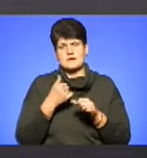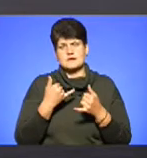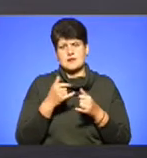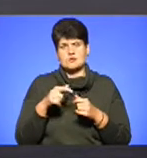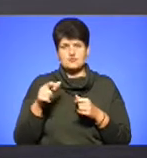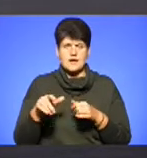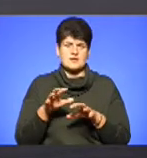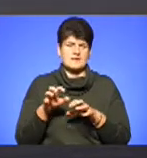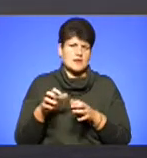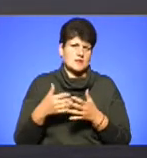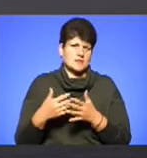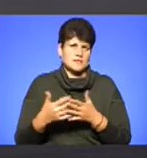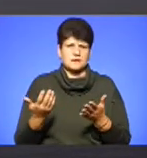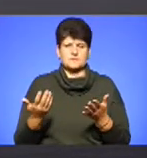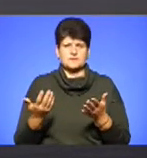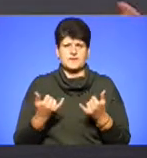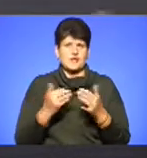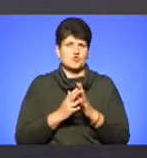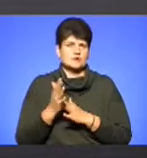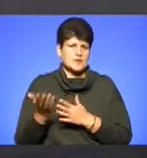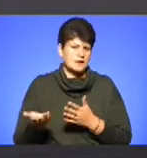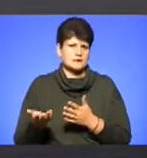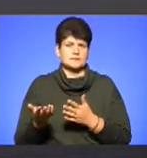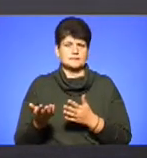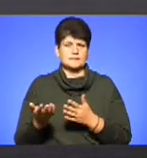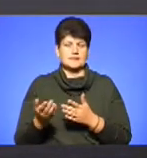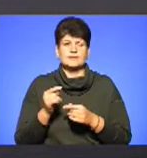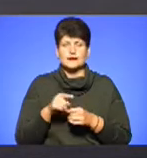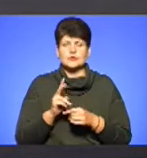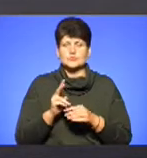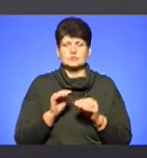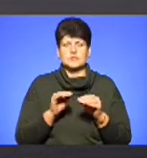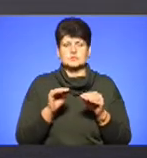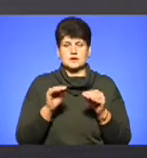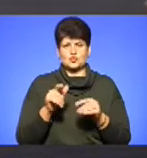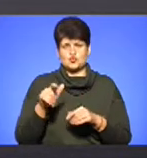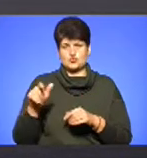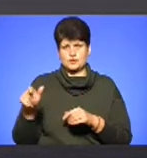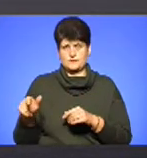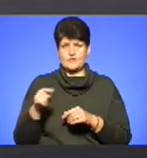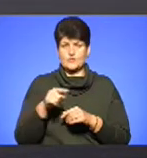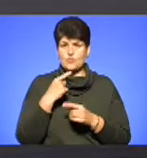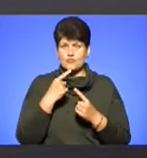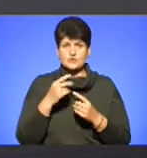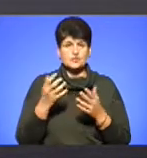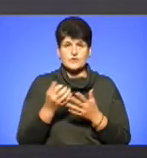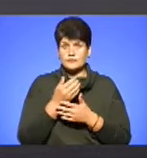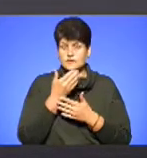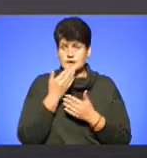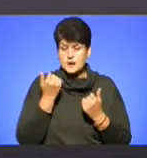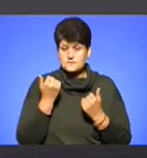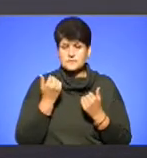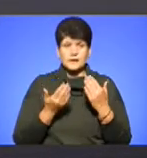тварин, чи для рослин тих, які насаджують люди. Тобто ви кажете, що не виявлено так, але